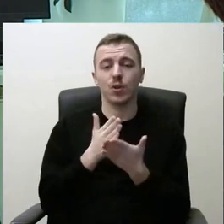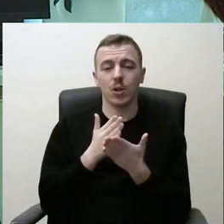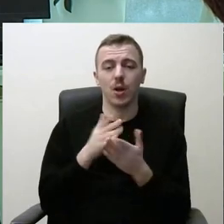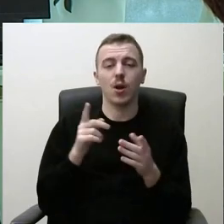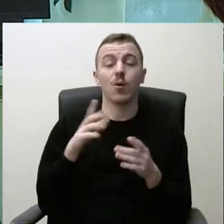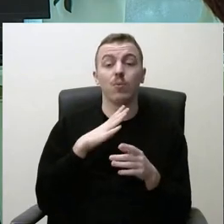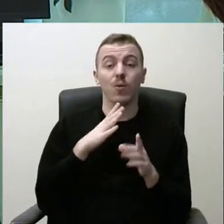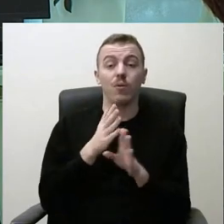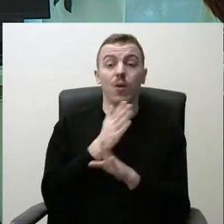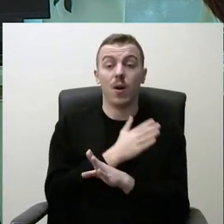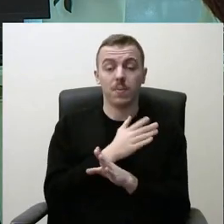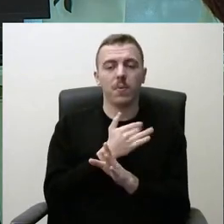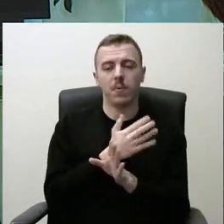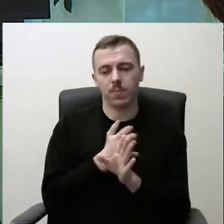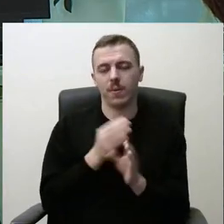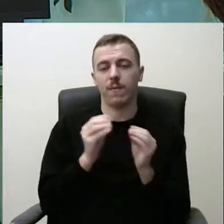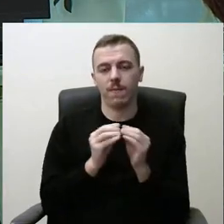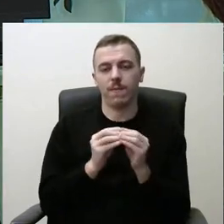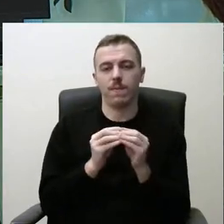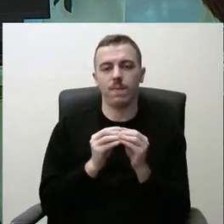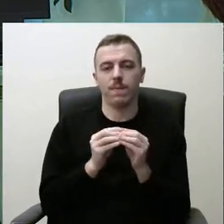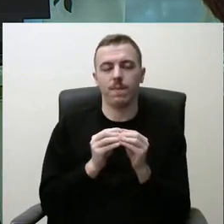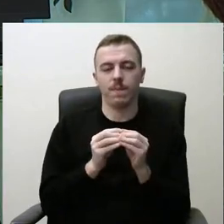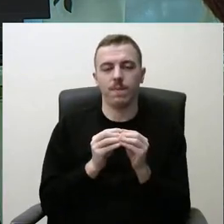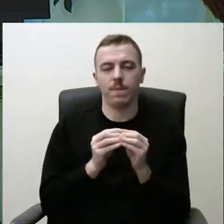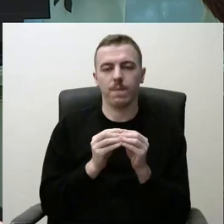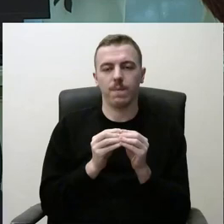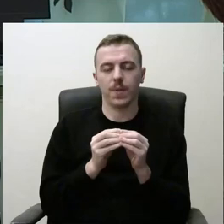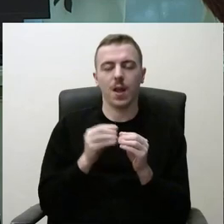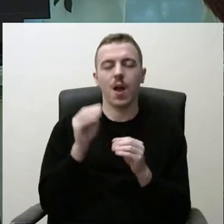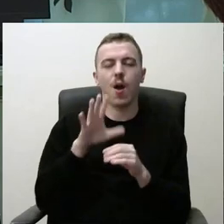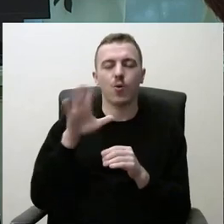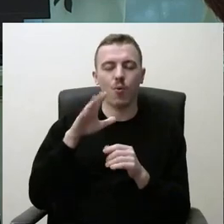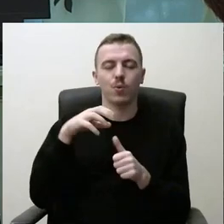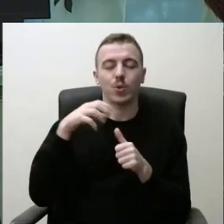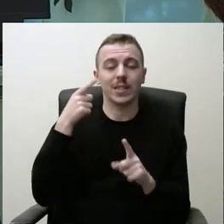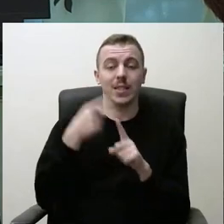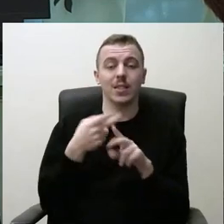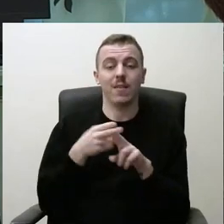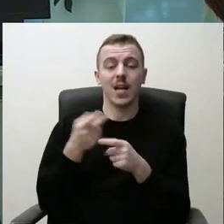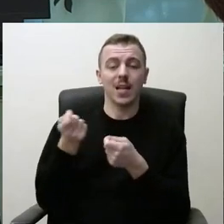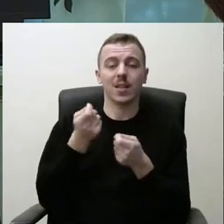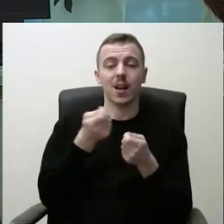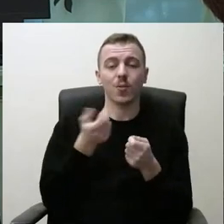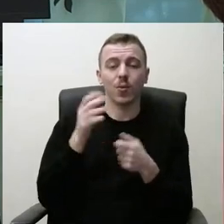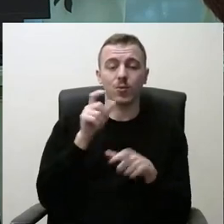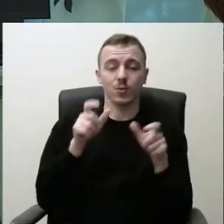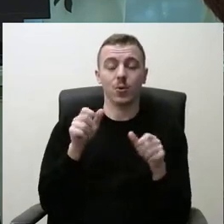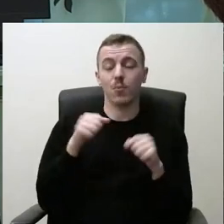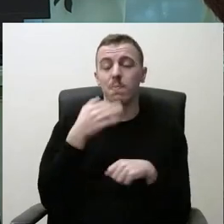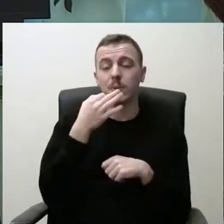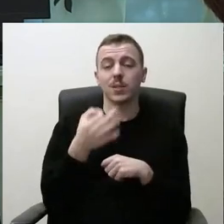šitos Europos sostinės tikslas įtraukusis. Ir mes, nu, galim pasakyti, kad